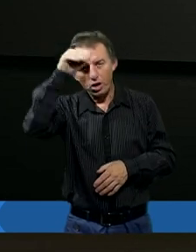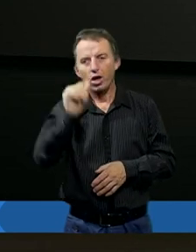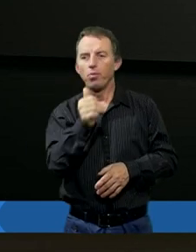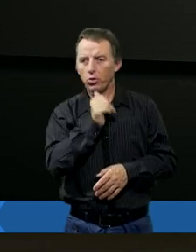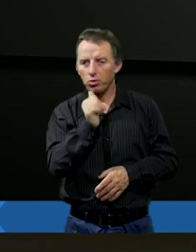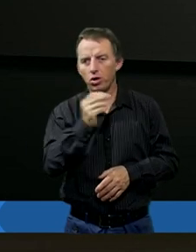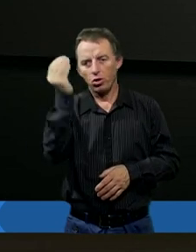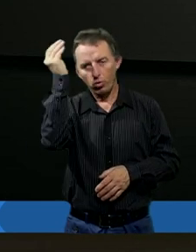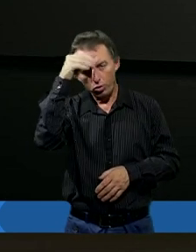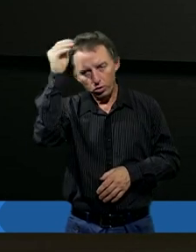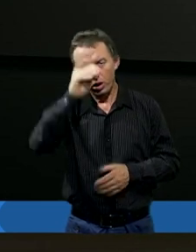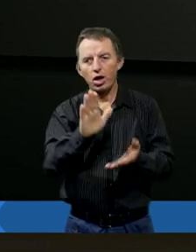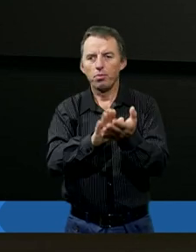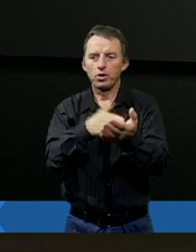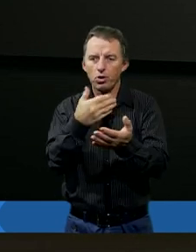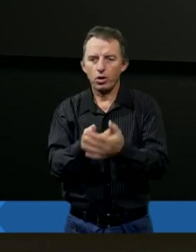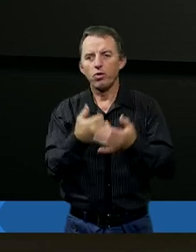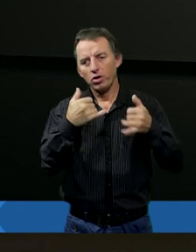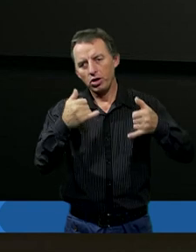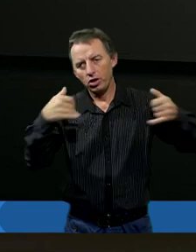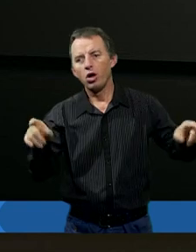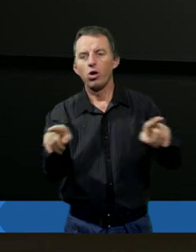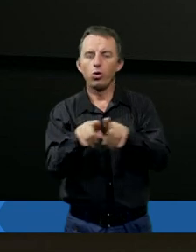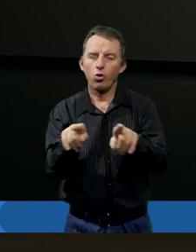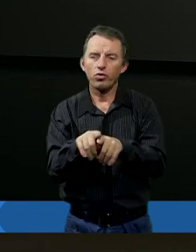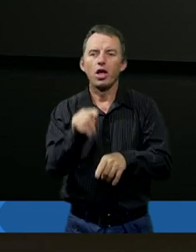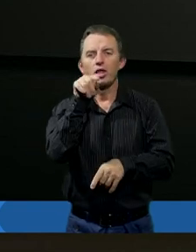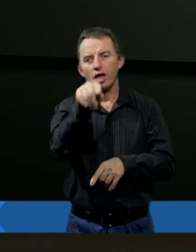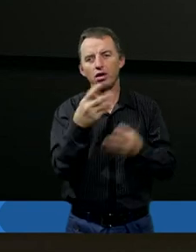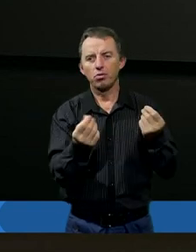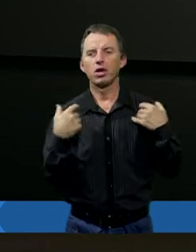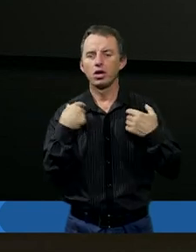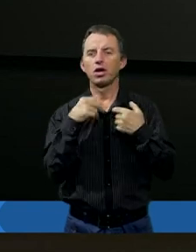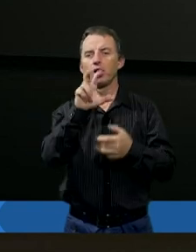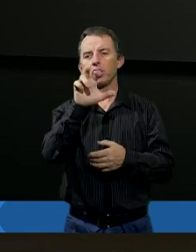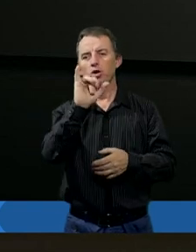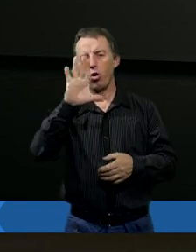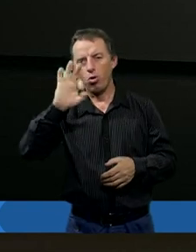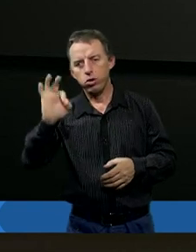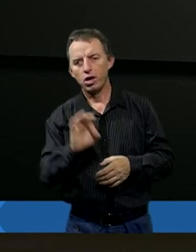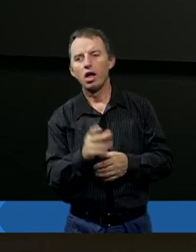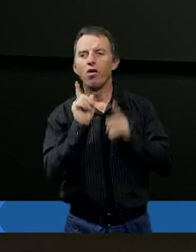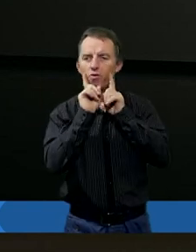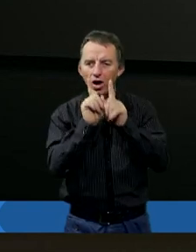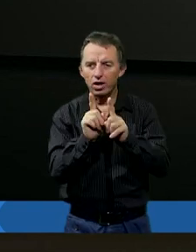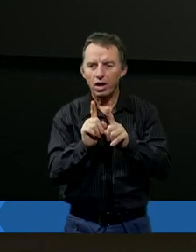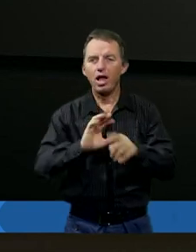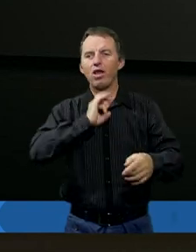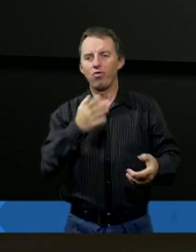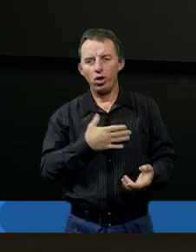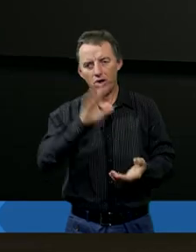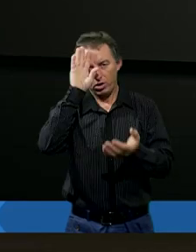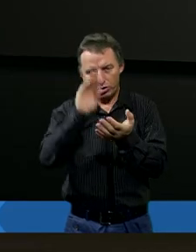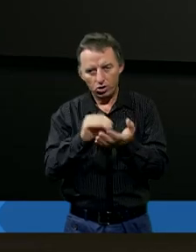Próbujmy też uczyć się z przykładów innych i również też z Księgi Hioba. Natomiast faktycznie z własnego